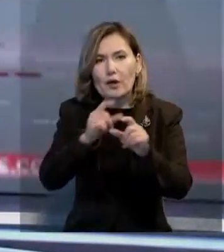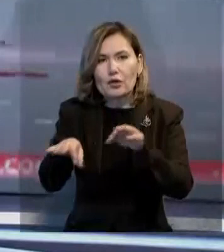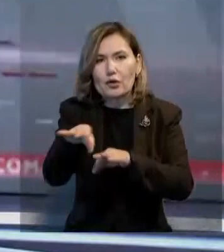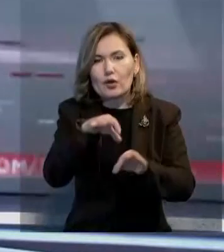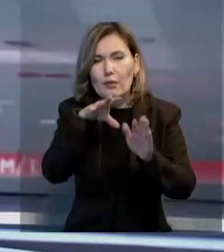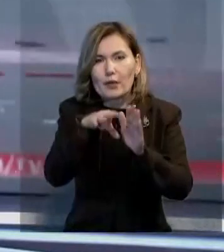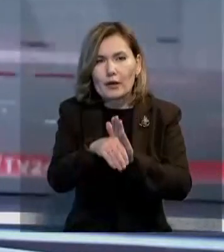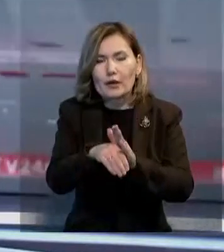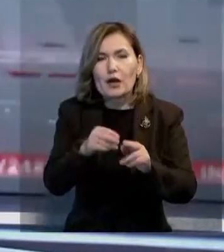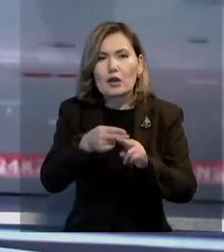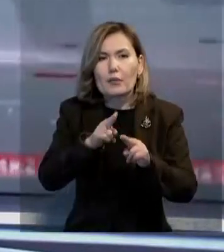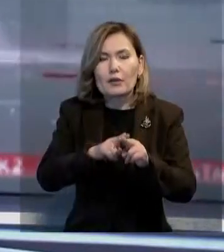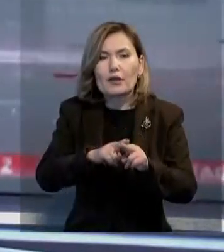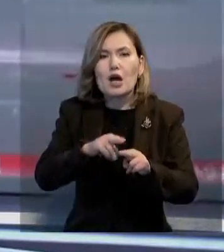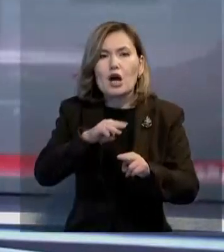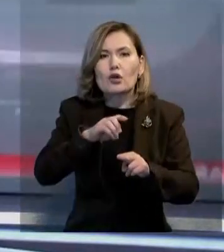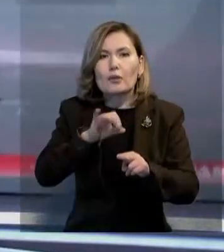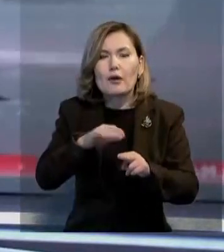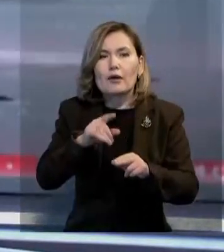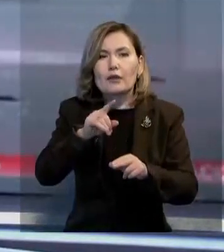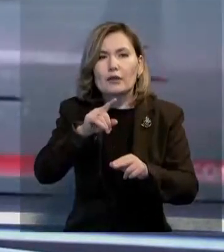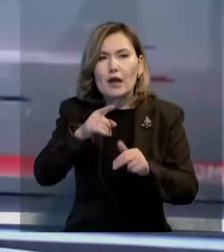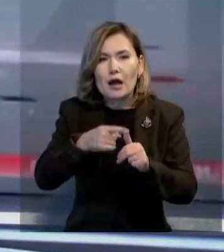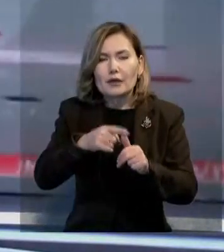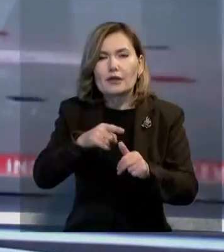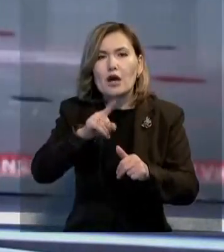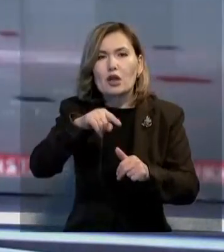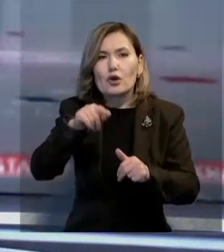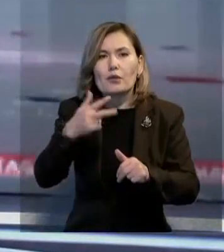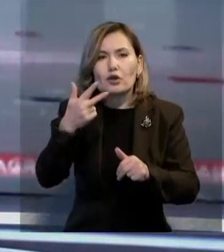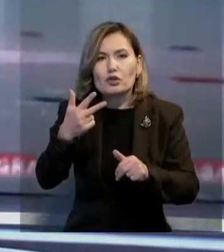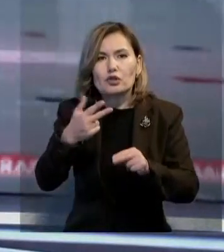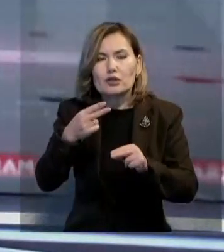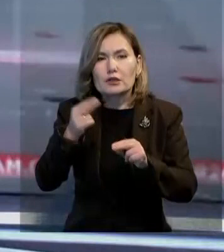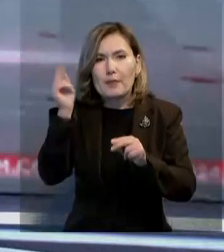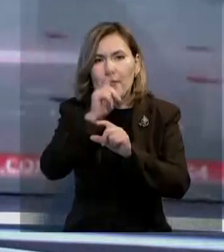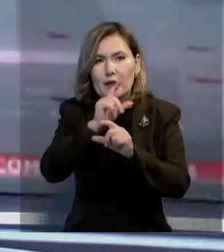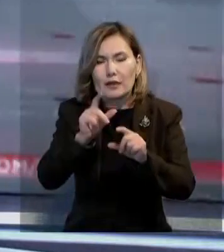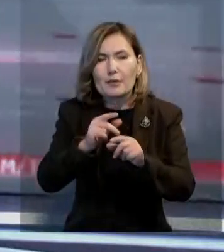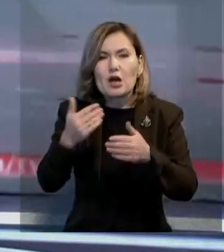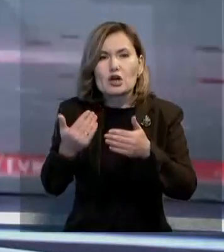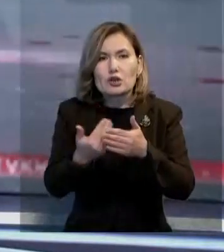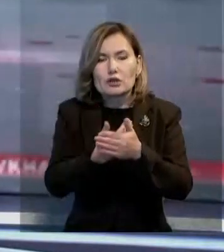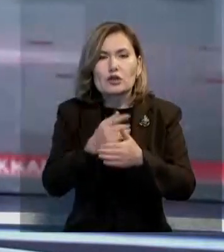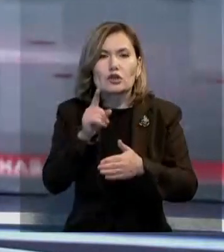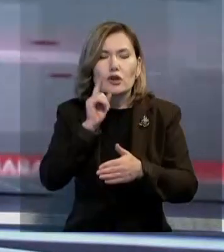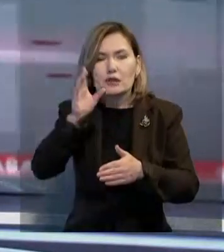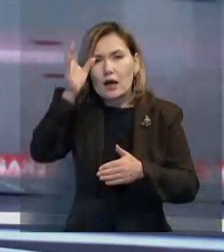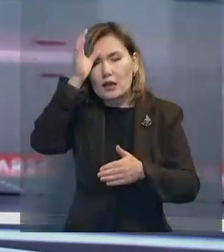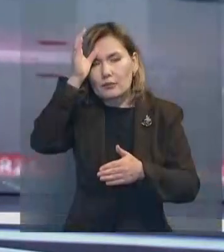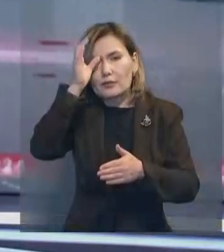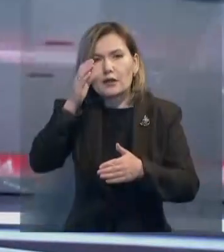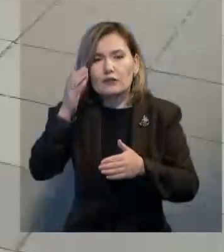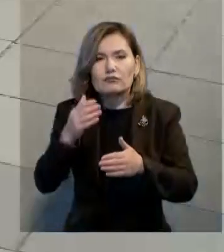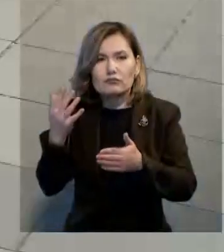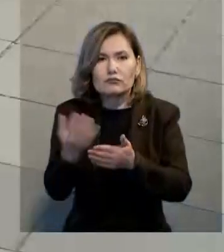басы еңгізілген Серғалей Толбек ватындағы нөмір үшінші айтсей мектеп литсейі жас қалымдардың жетістіктері көңіл қуантады.